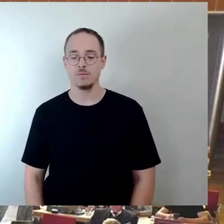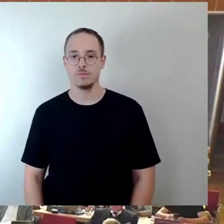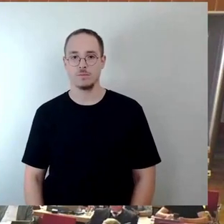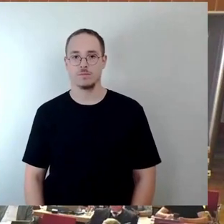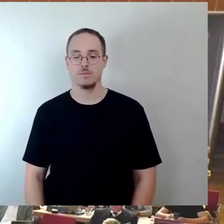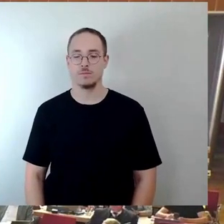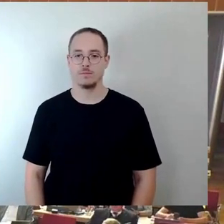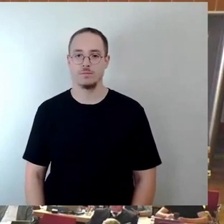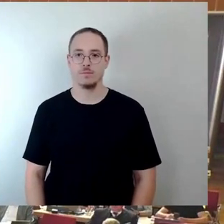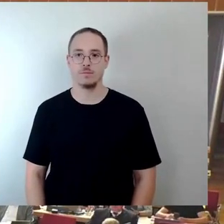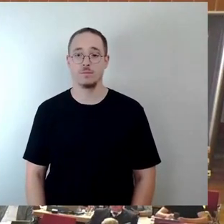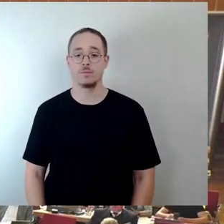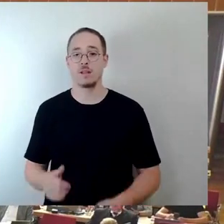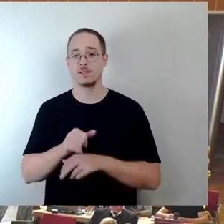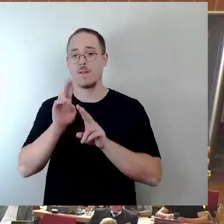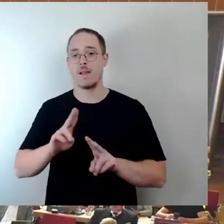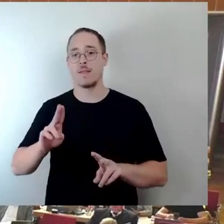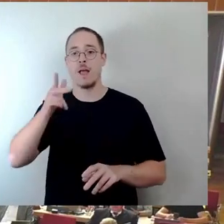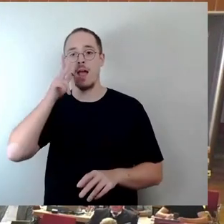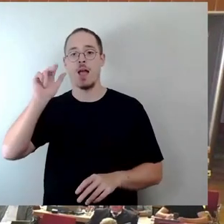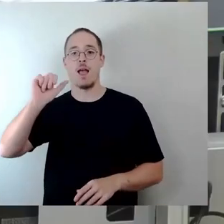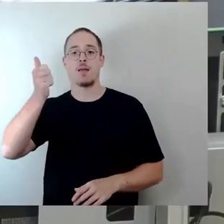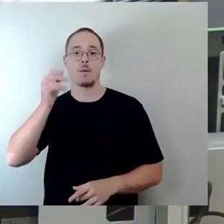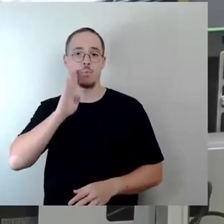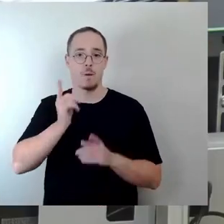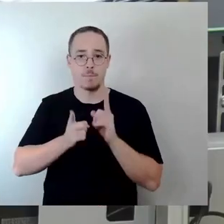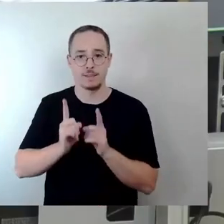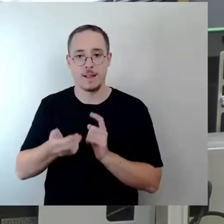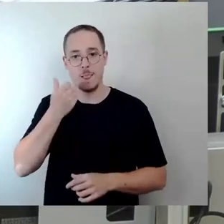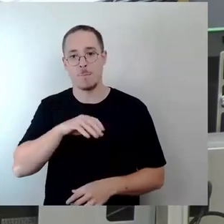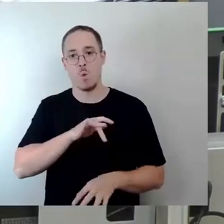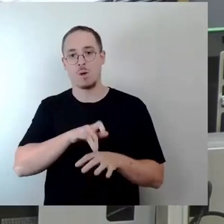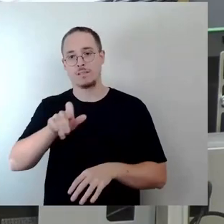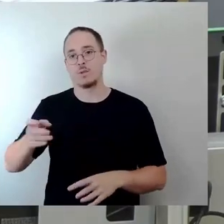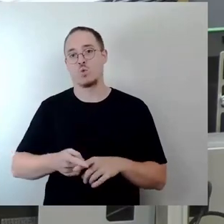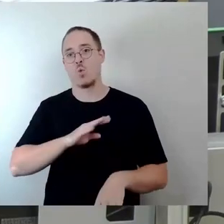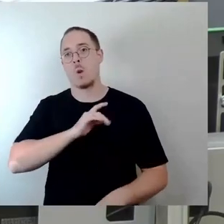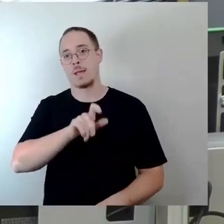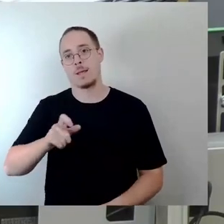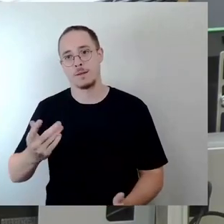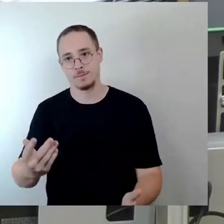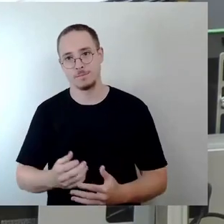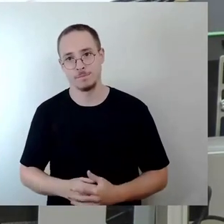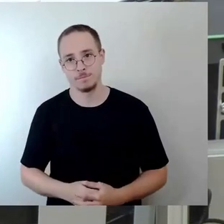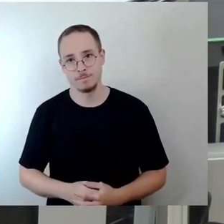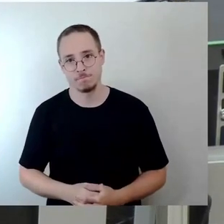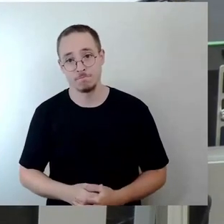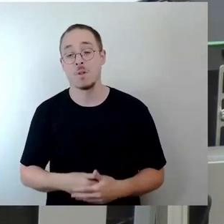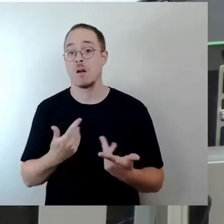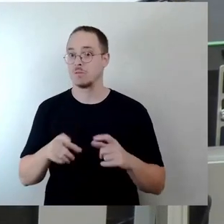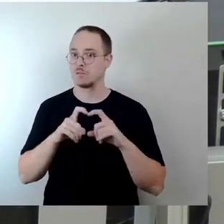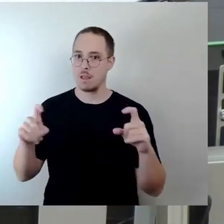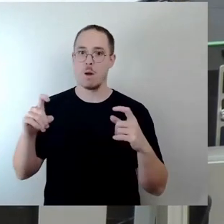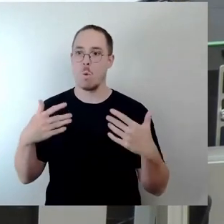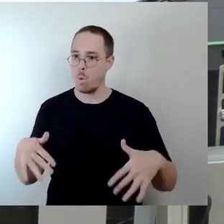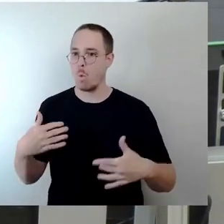Sehr geehrter Herr Bürgermeister, liebe Kolleginnen und Kollegen, ja, dieses Thema schlägt große Wellen und es schlägt zu